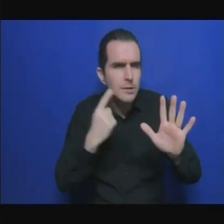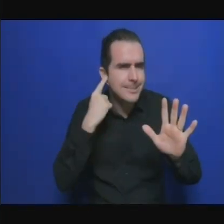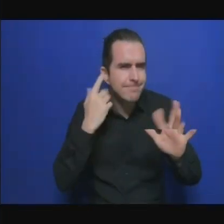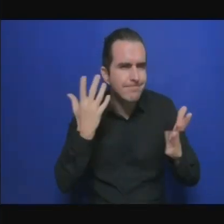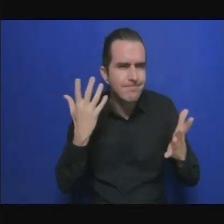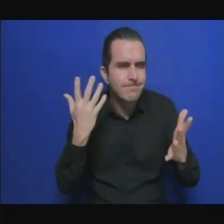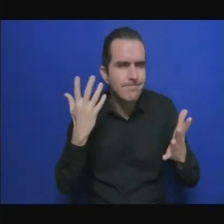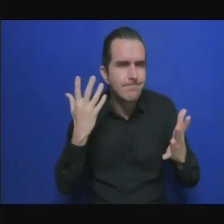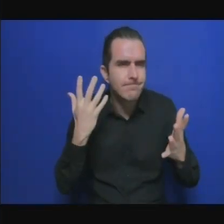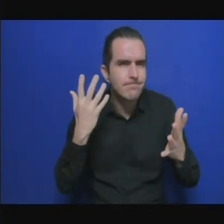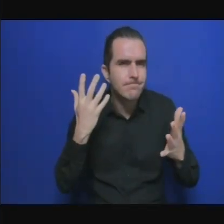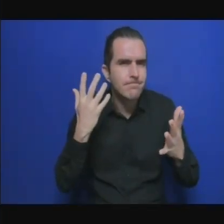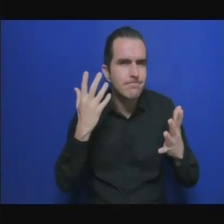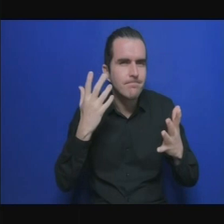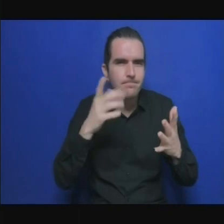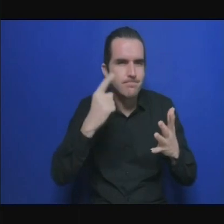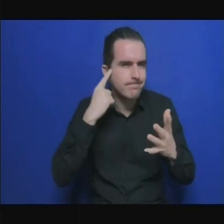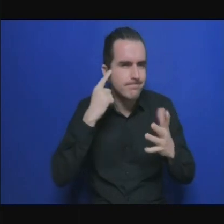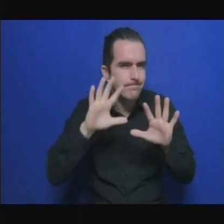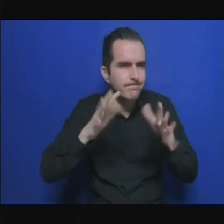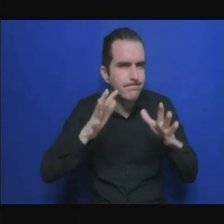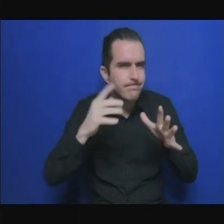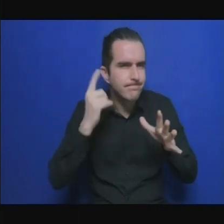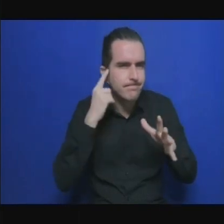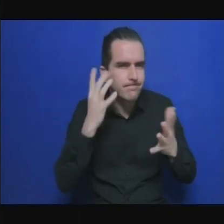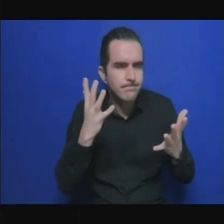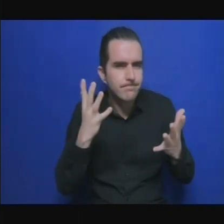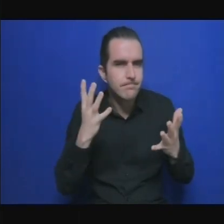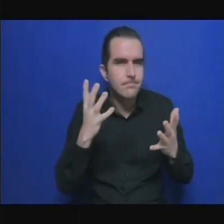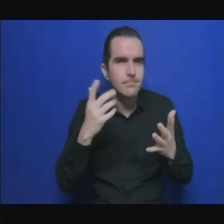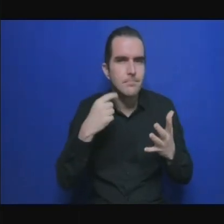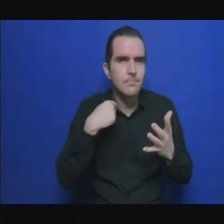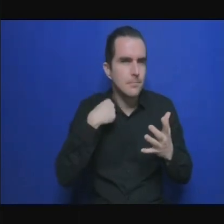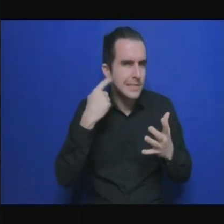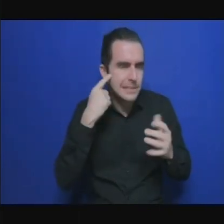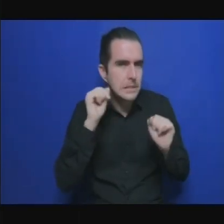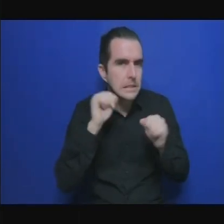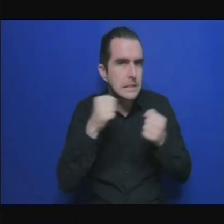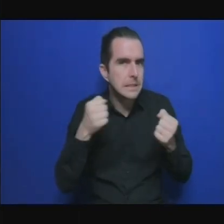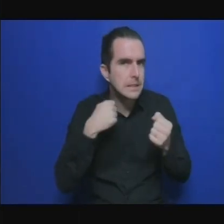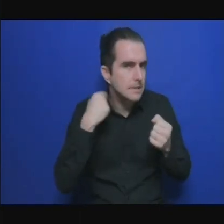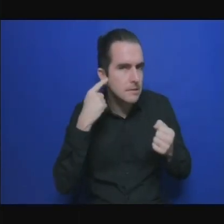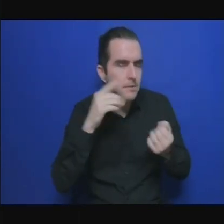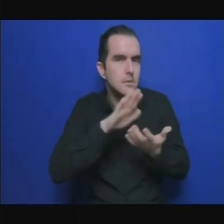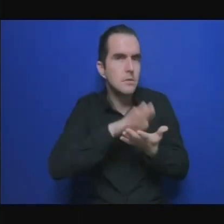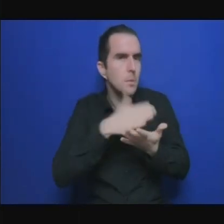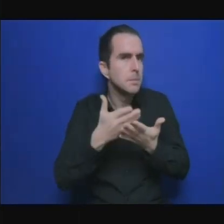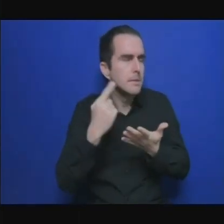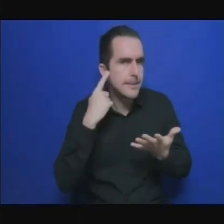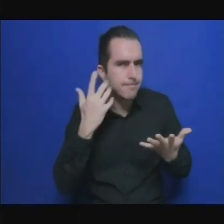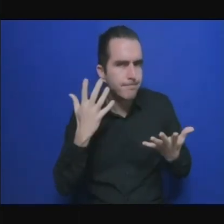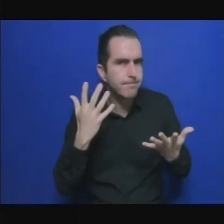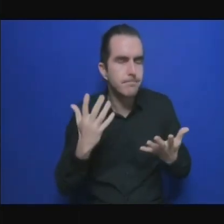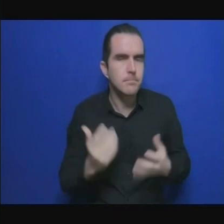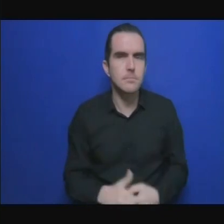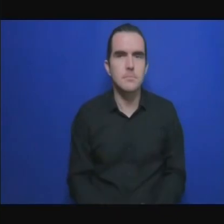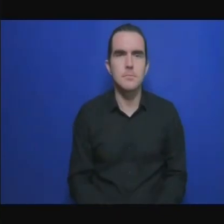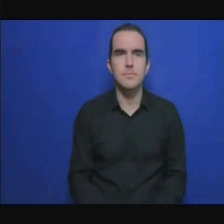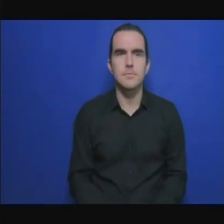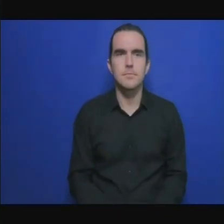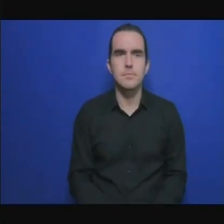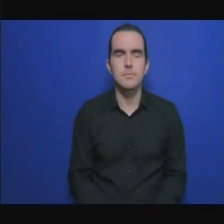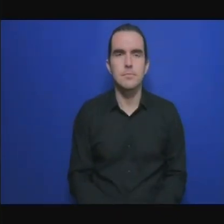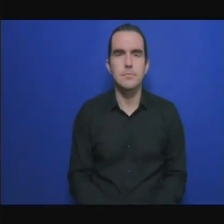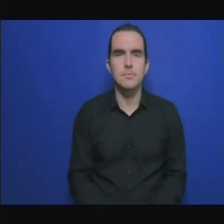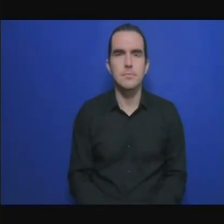juste dire qu'en fait l'élaboration des CDN est quelque chose qui est cadré par le qui est coordonné par